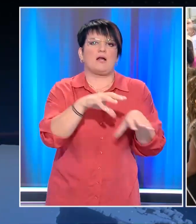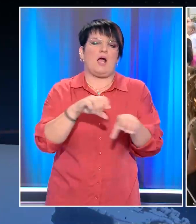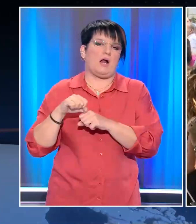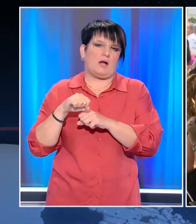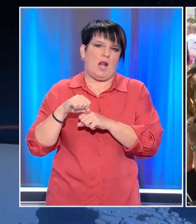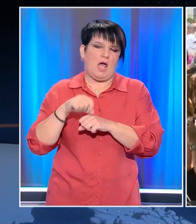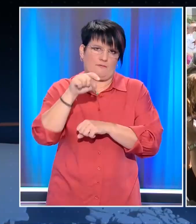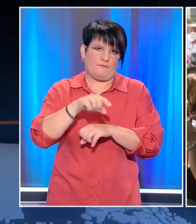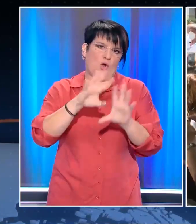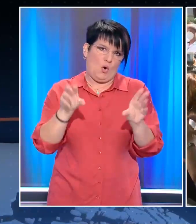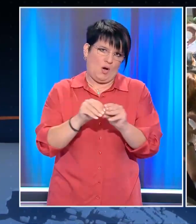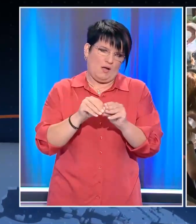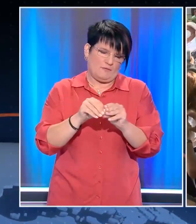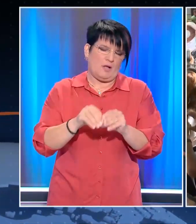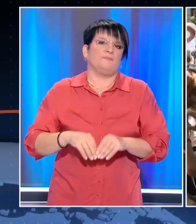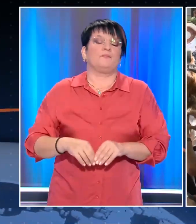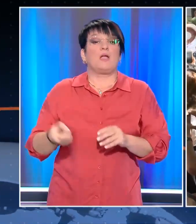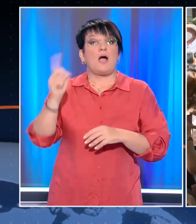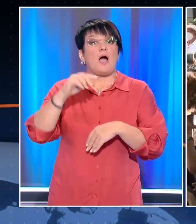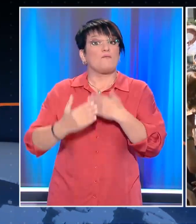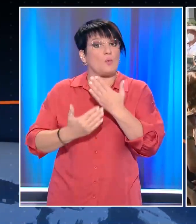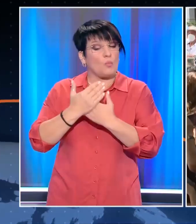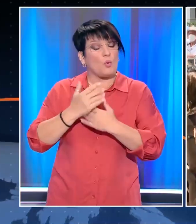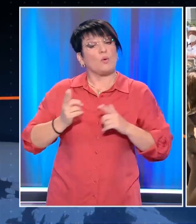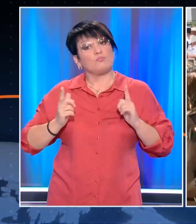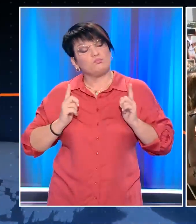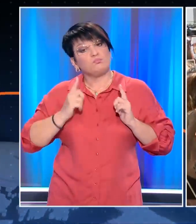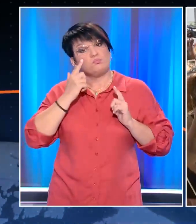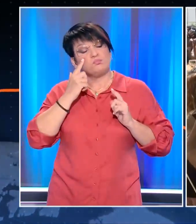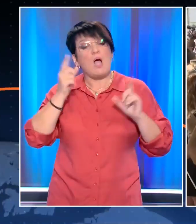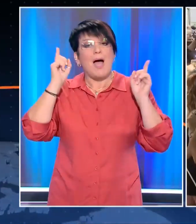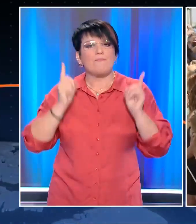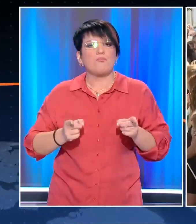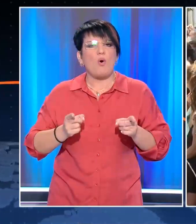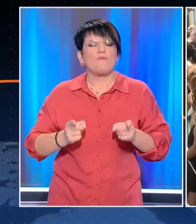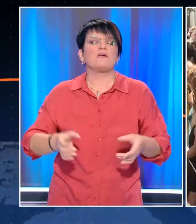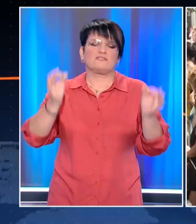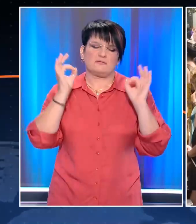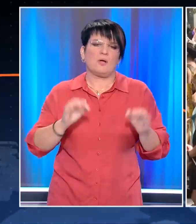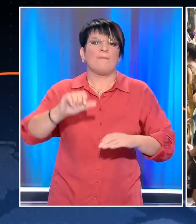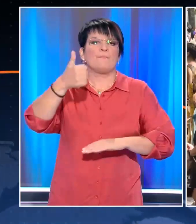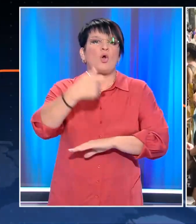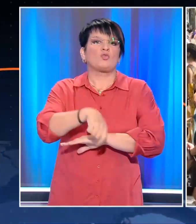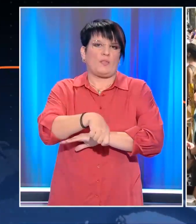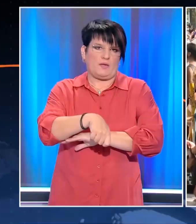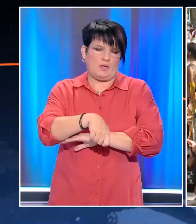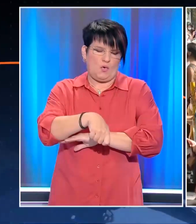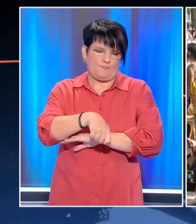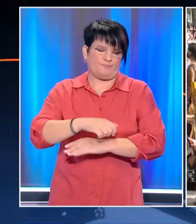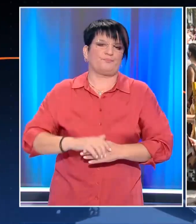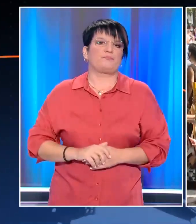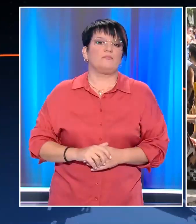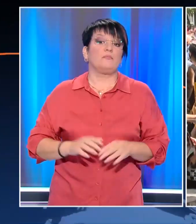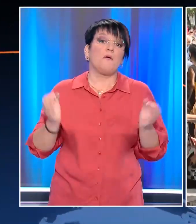λαϊκό αυτό προσκίνημα. Και αύριο το πρωί, λοιπόν, περιμένουμε την οριστική απόφαση από το Μονομελές Πρωτοδικείο. Και βέβαια,